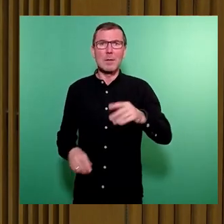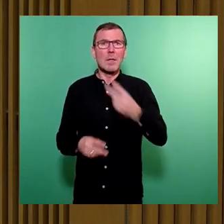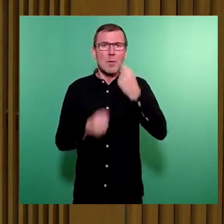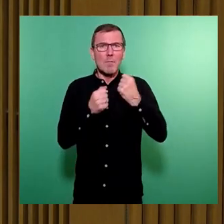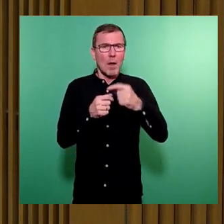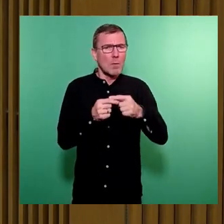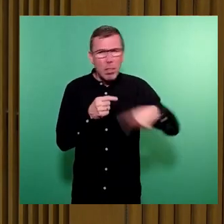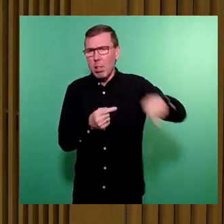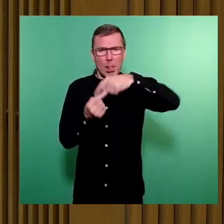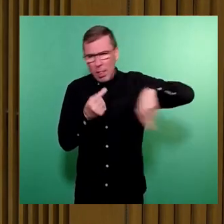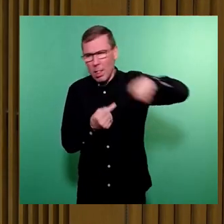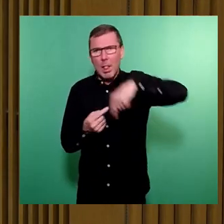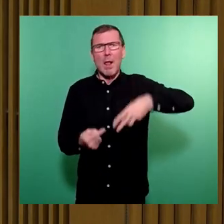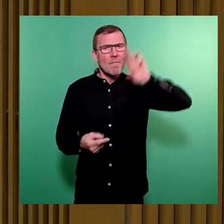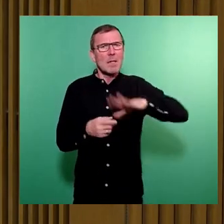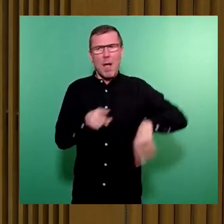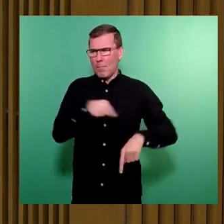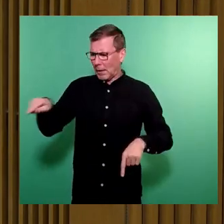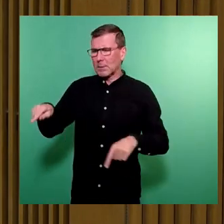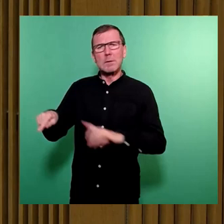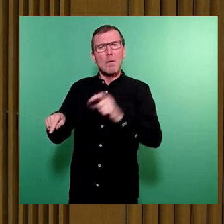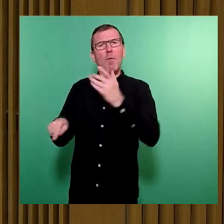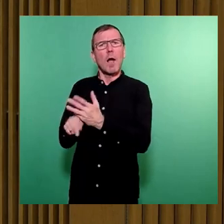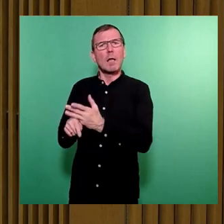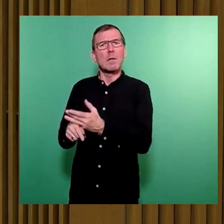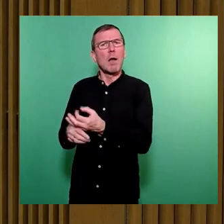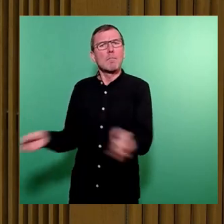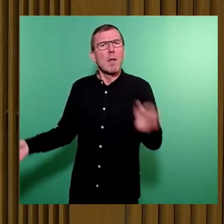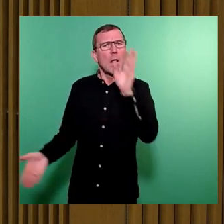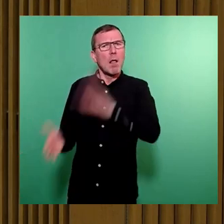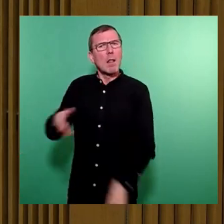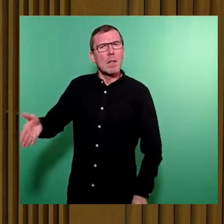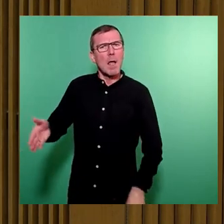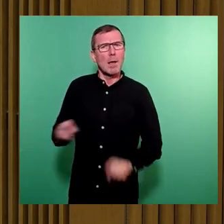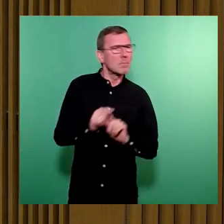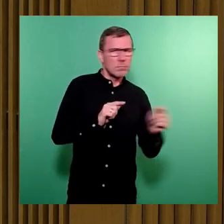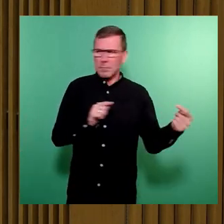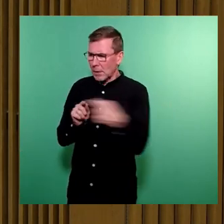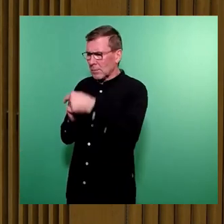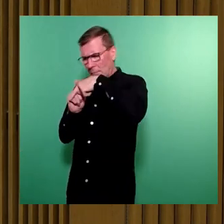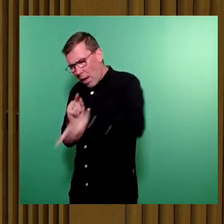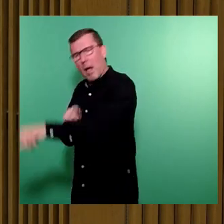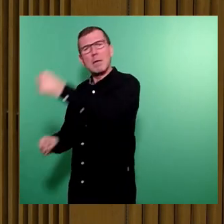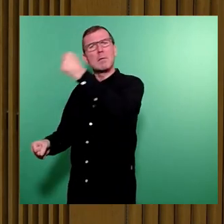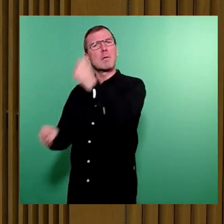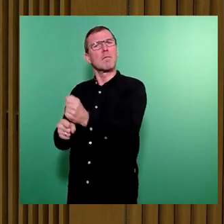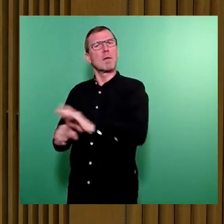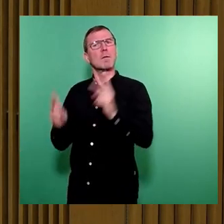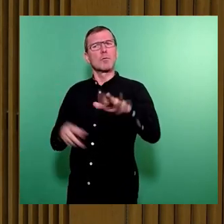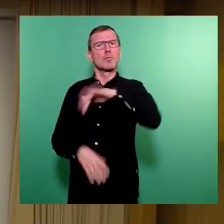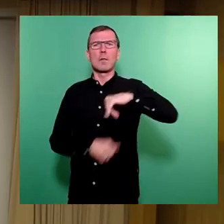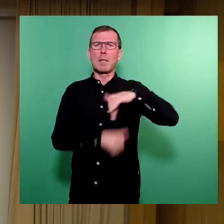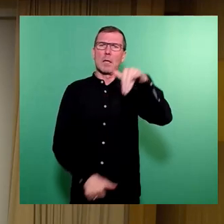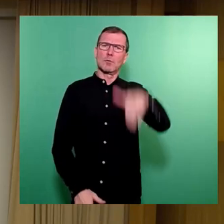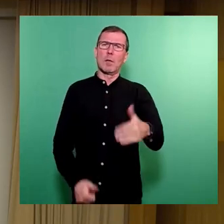sondern wenn sie am Wiener Platz, die Tiefgarage ist auch am Wochenende oft nicht gefüllt, wenn sie direkt dort hingeleitet werden würden, glaube ich, würde das die Stadt entlasten. Danke.